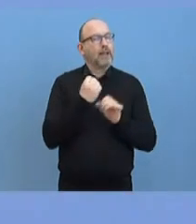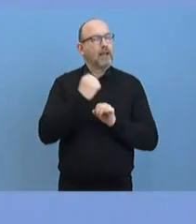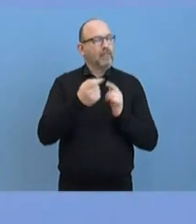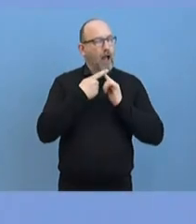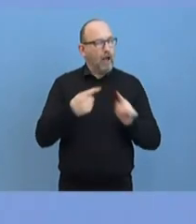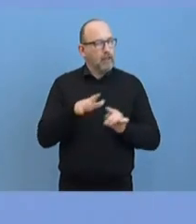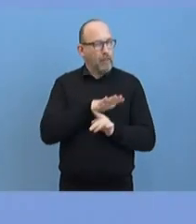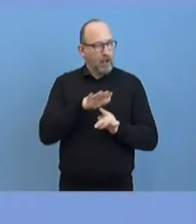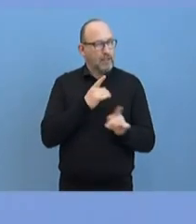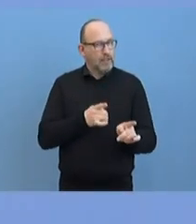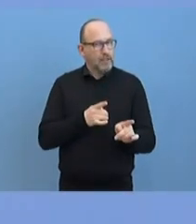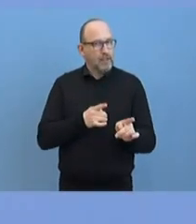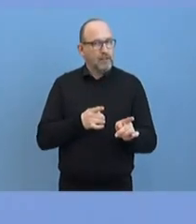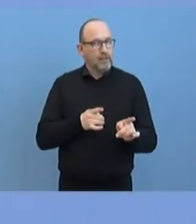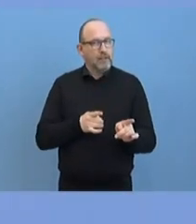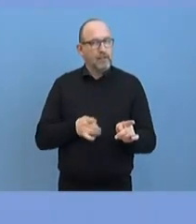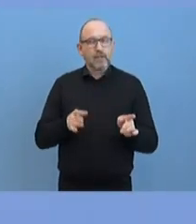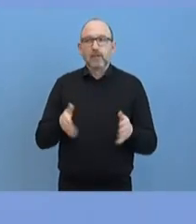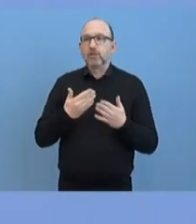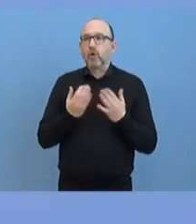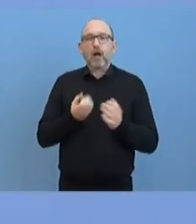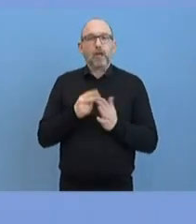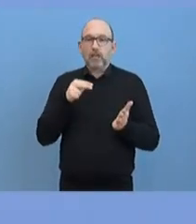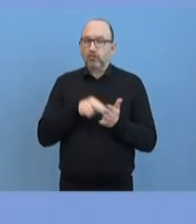mir neu. Also diesen Sachstand habe ich an dieser Stelle jetzt nicht.